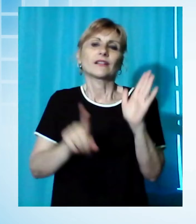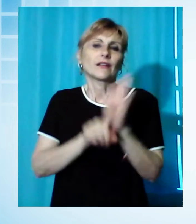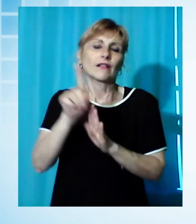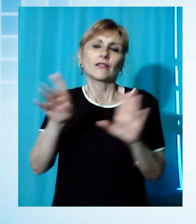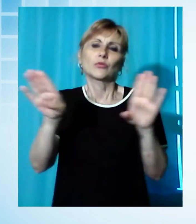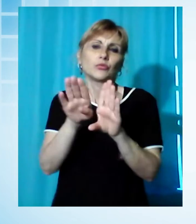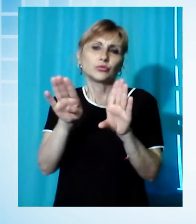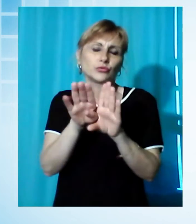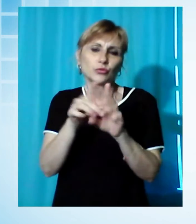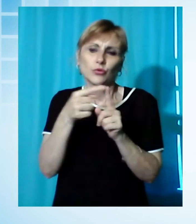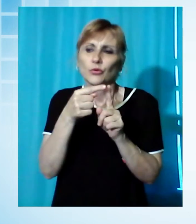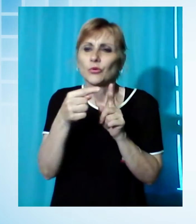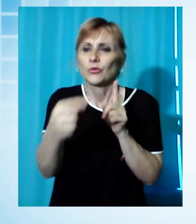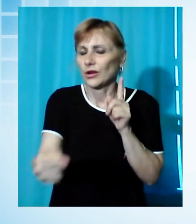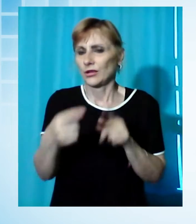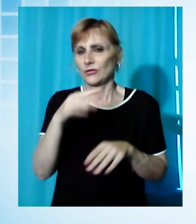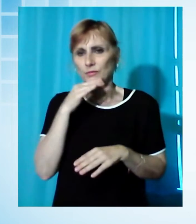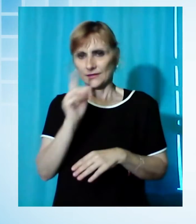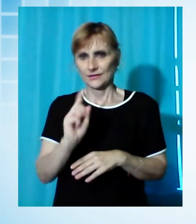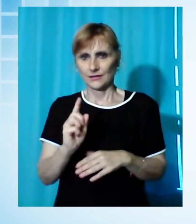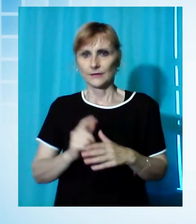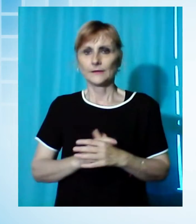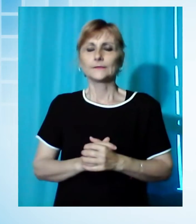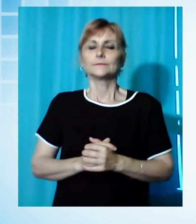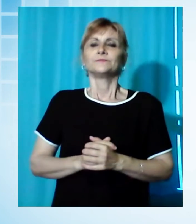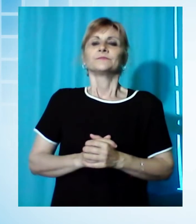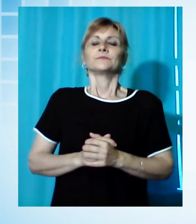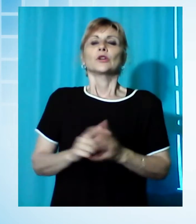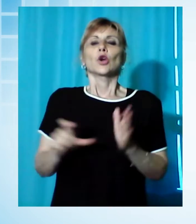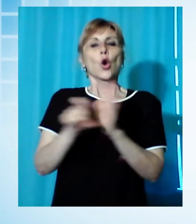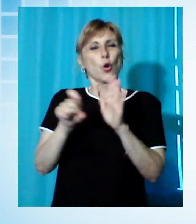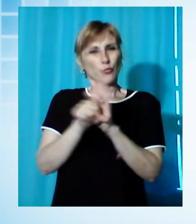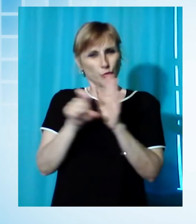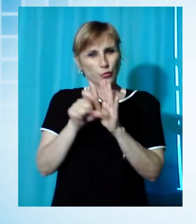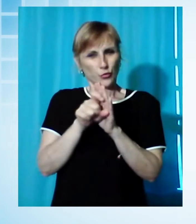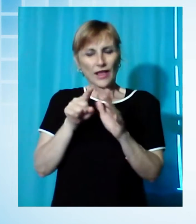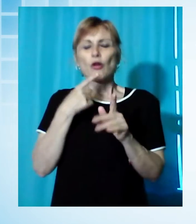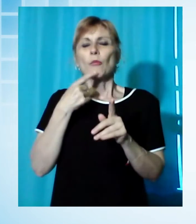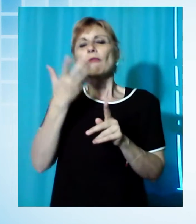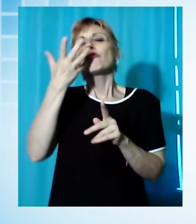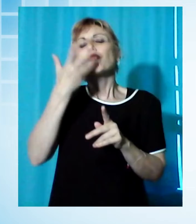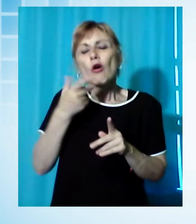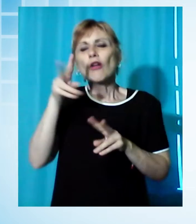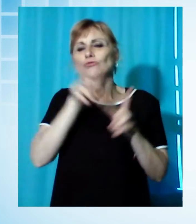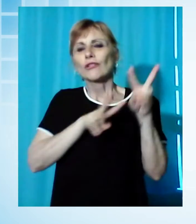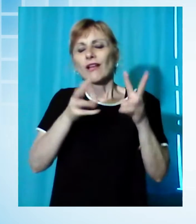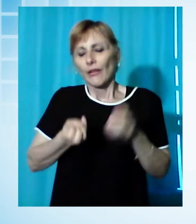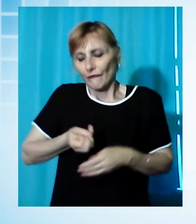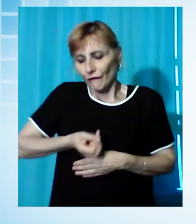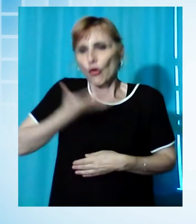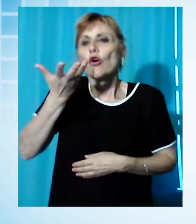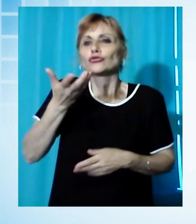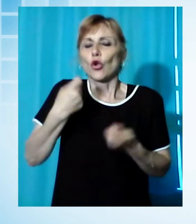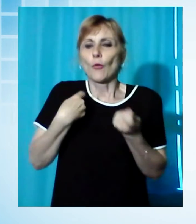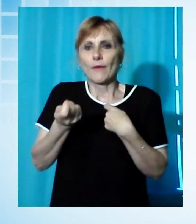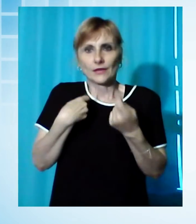prolungata. Con questa delibera di indirizzo il Comune ha voluto dar voce alla categoria soprattutto dei commercianti che ci hanno chiesto aiuto e